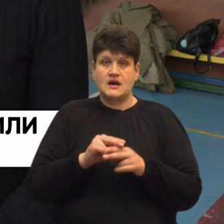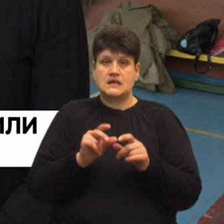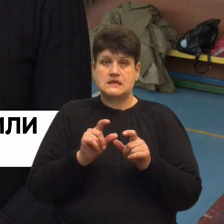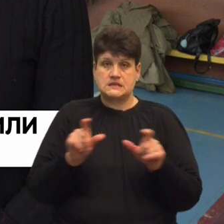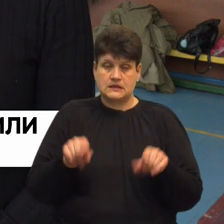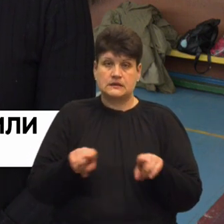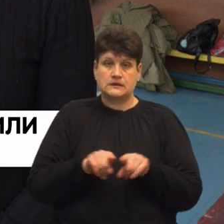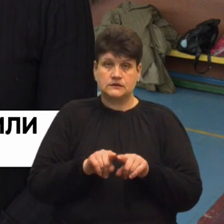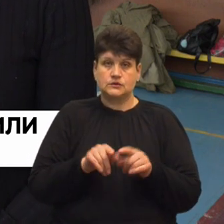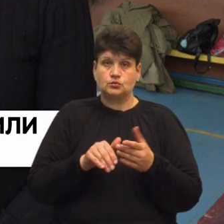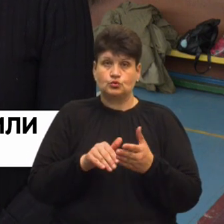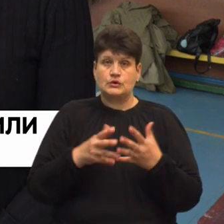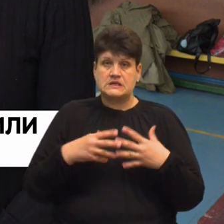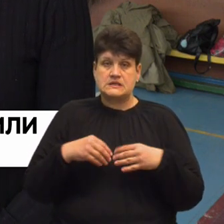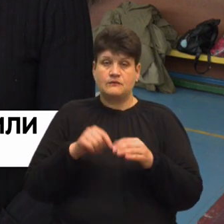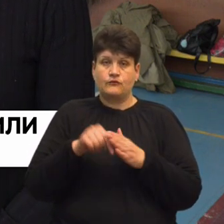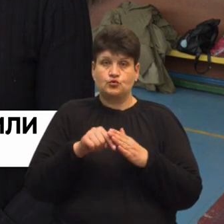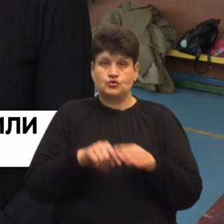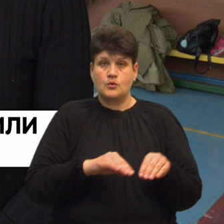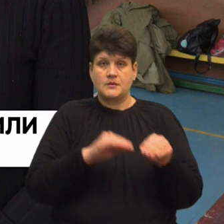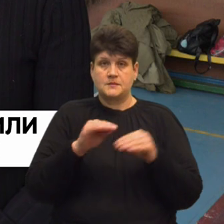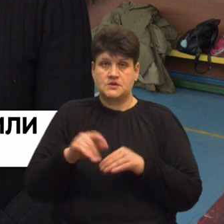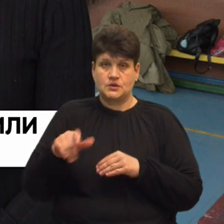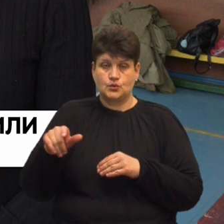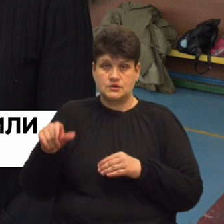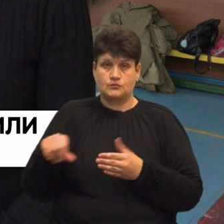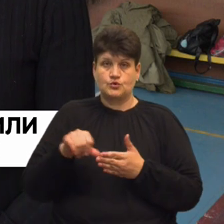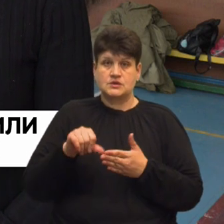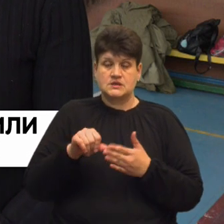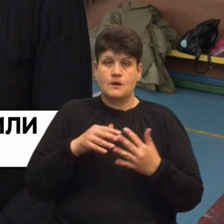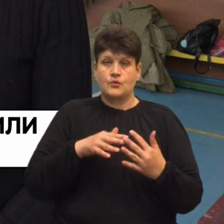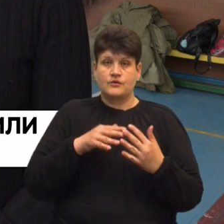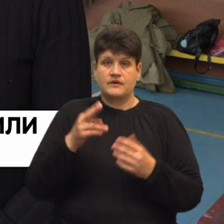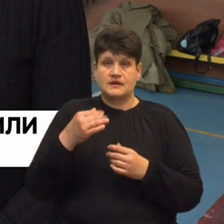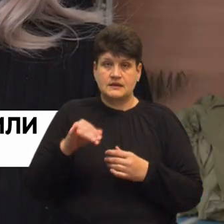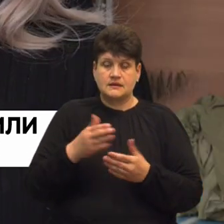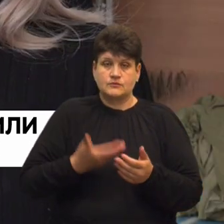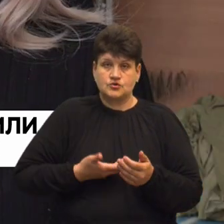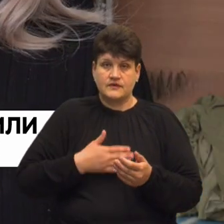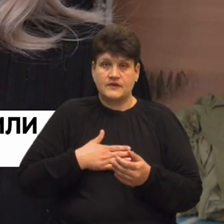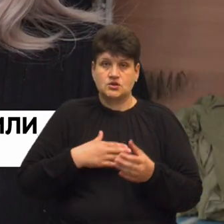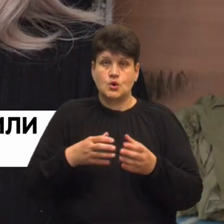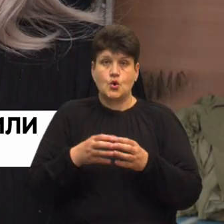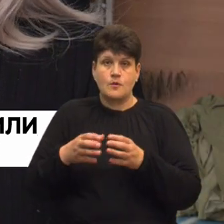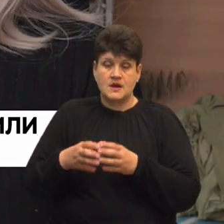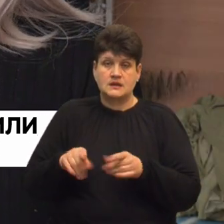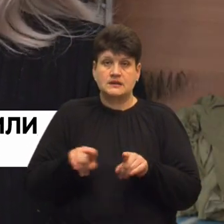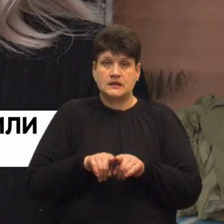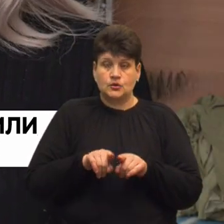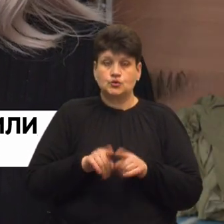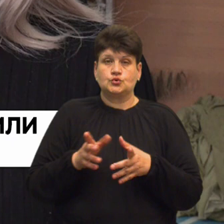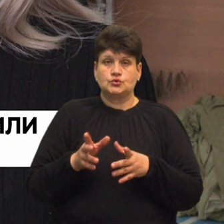само на допомогу сім'я внутрішньопереміщених осіб, учасників бойових дій, які проживають в наших громадах, так само пакування